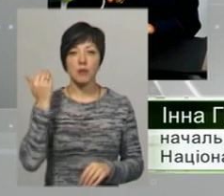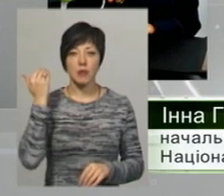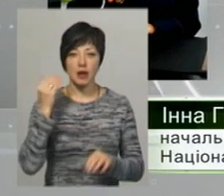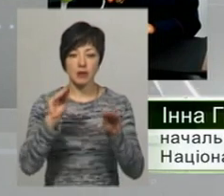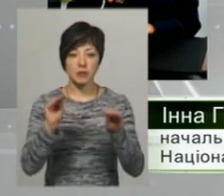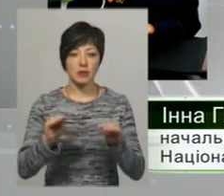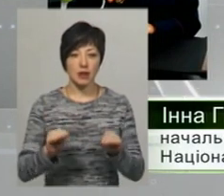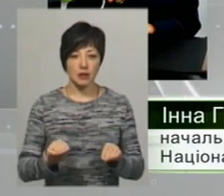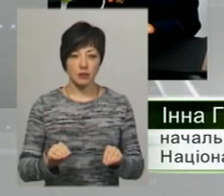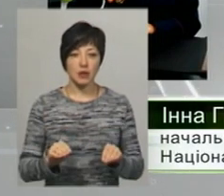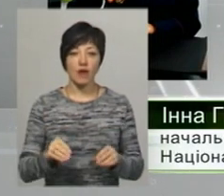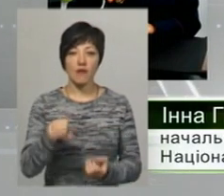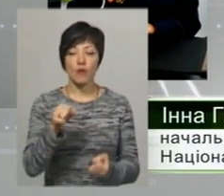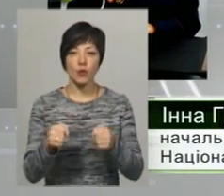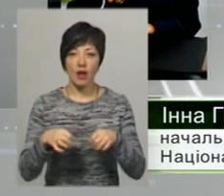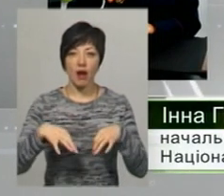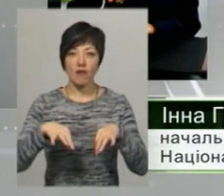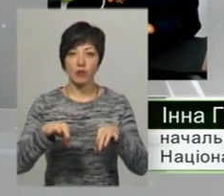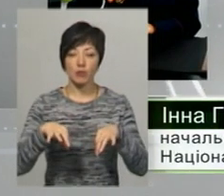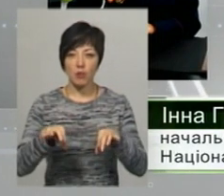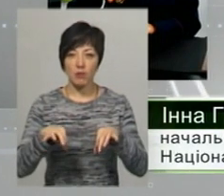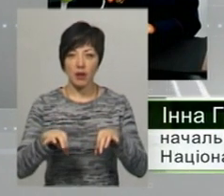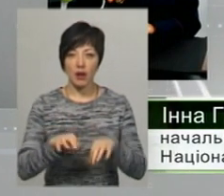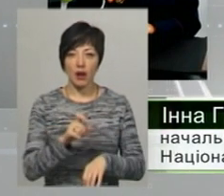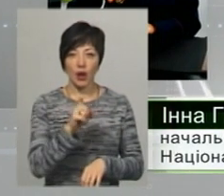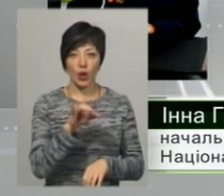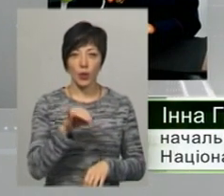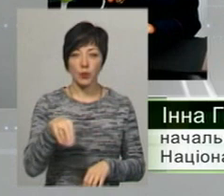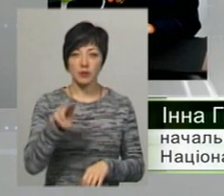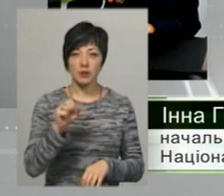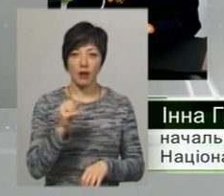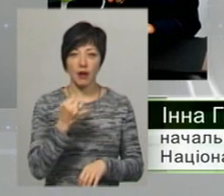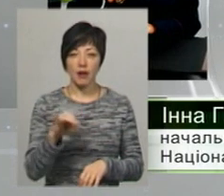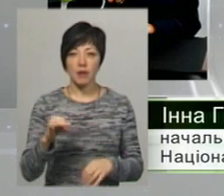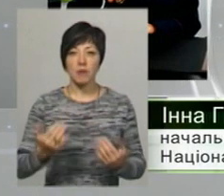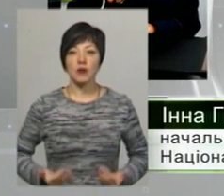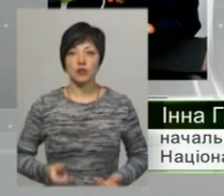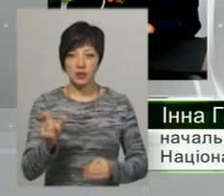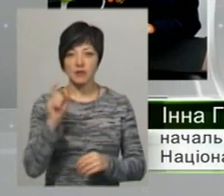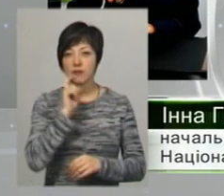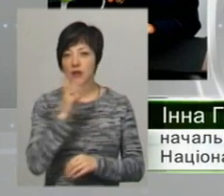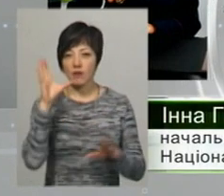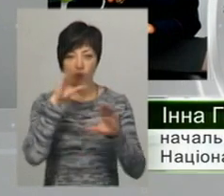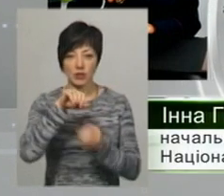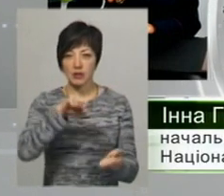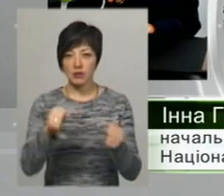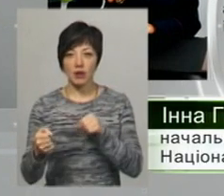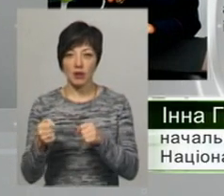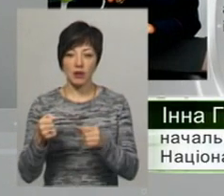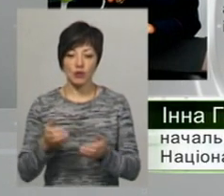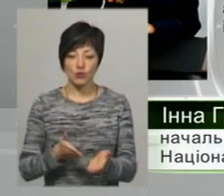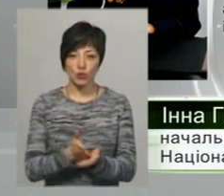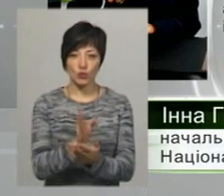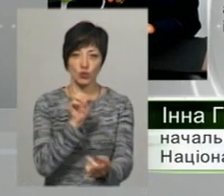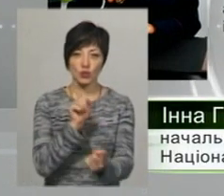водій ліхкового автомобіля «Фіндарі Садкафе», який є мешканцем Вінниці, не порос з керуванням, виїхав на смугу